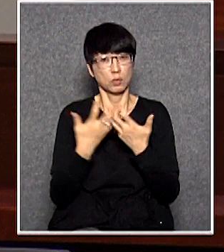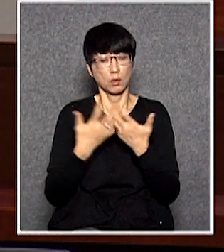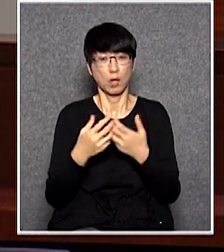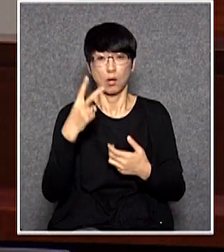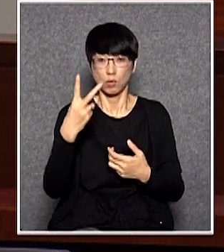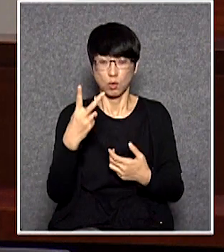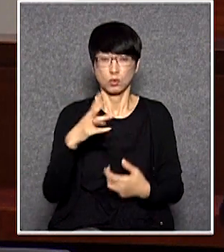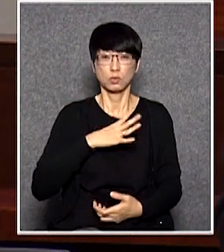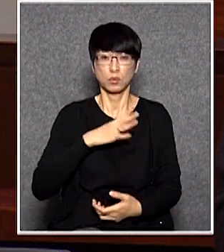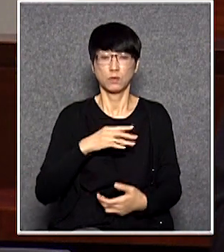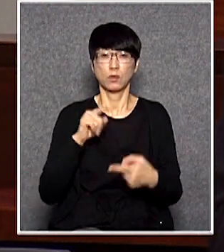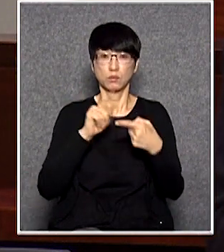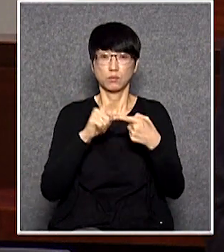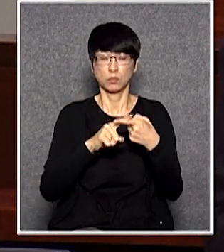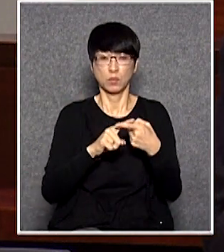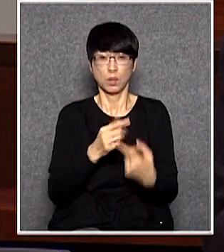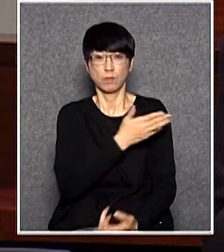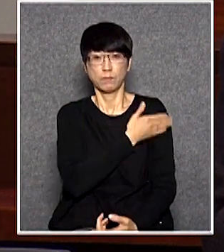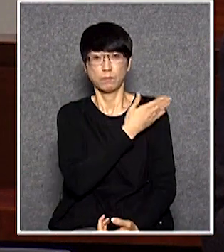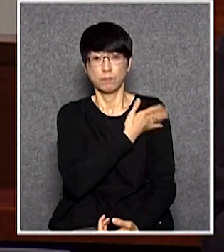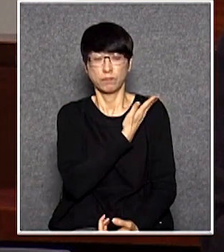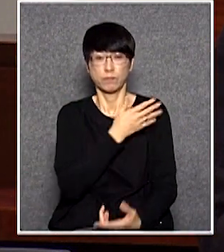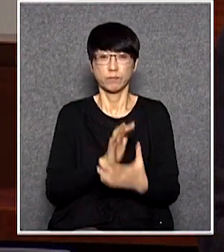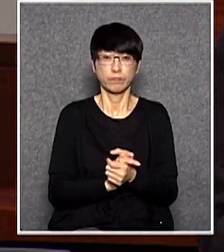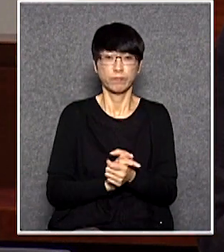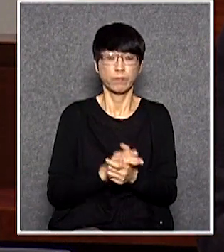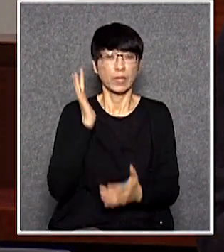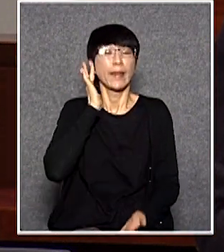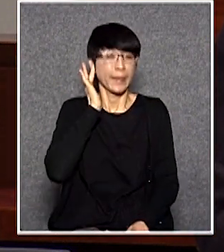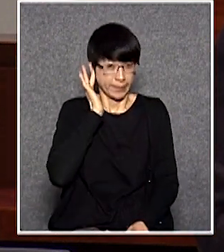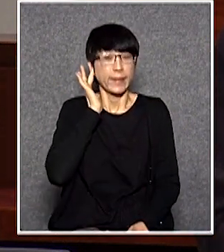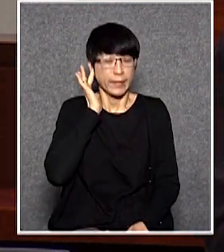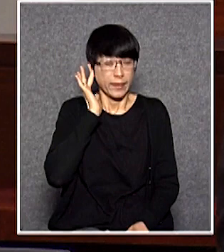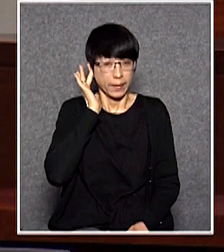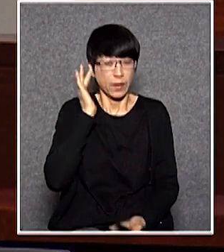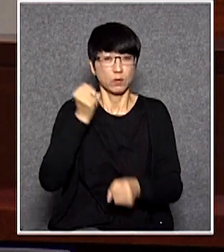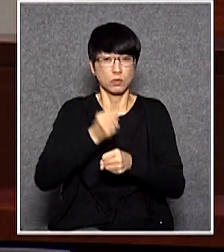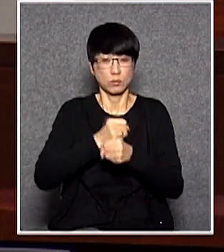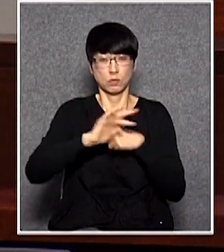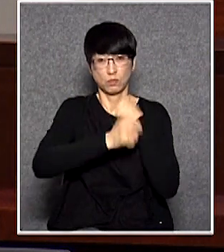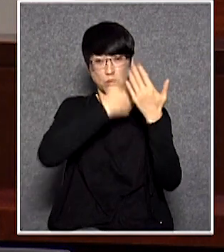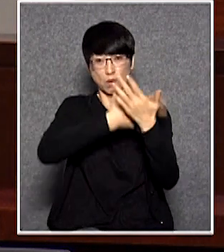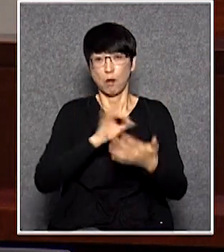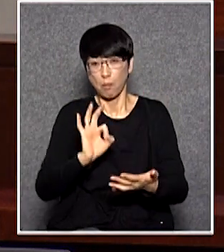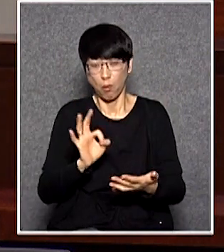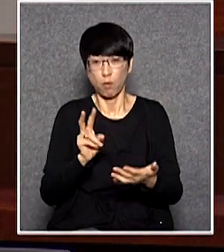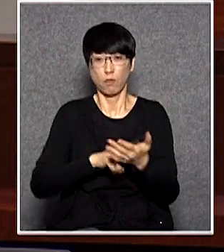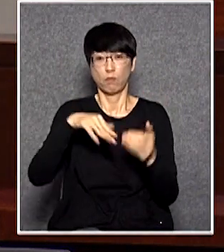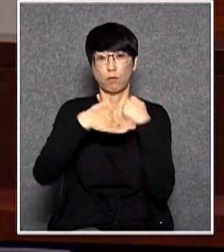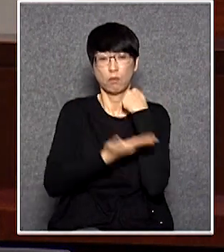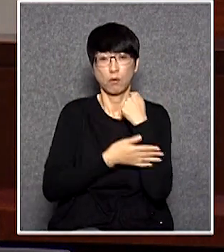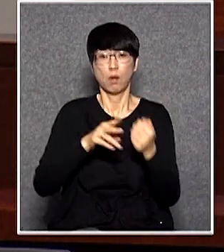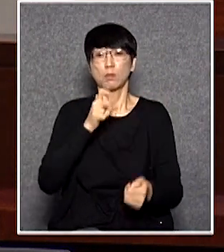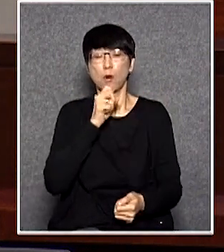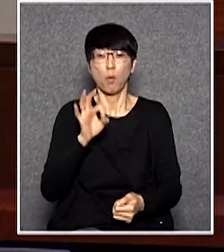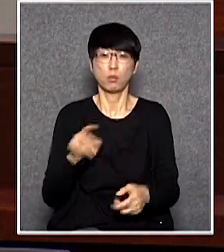要不就前線執法人員陽奉陰違沒有確實去執法立了法就等他沒有立如果不是就前